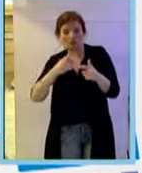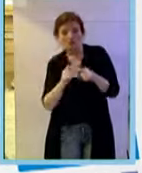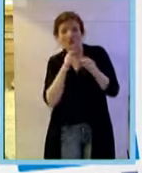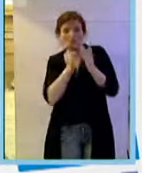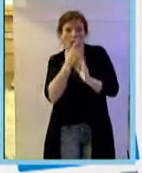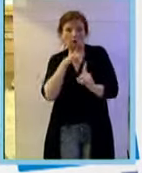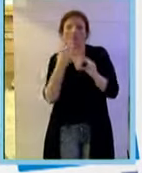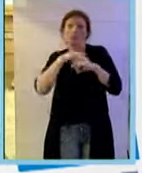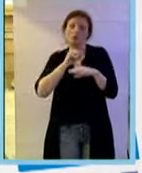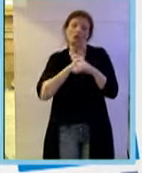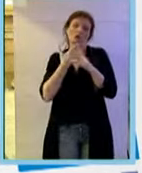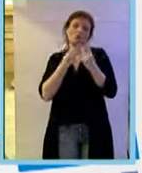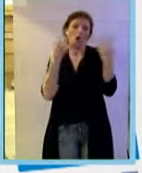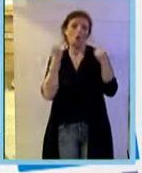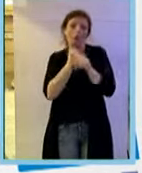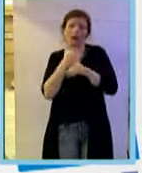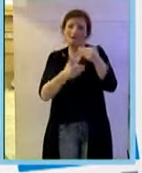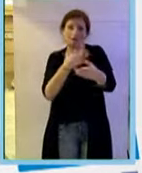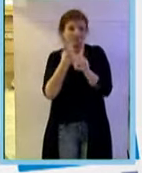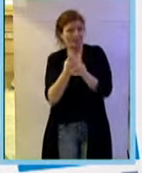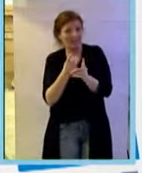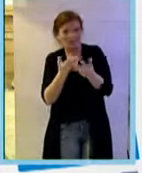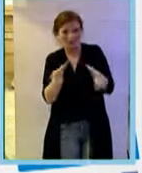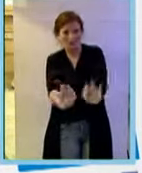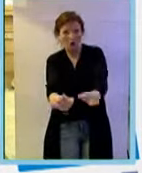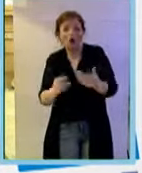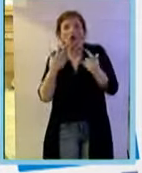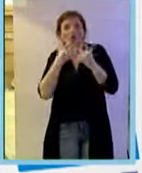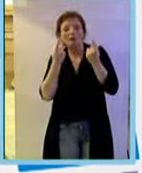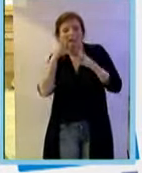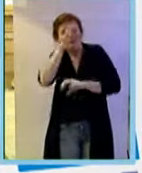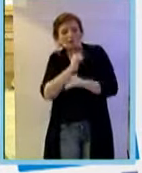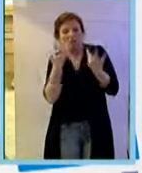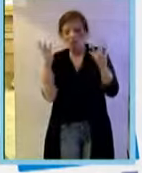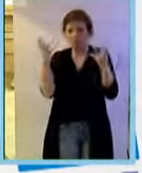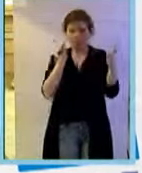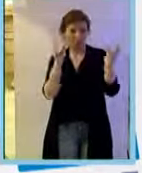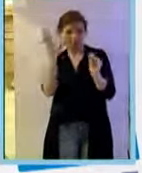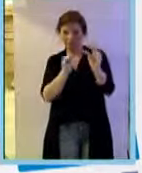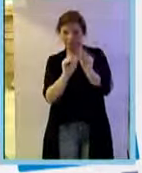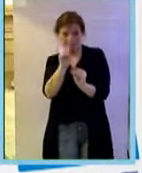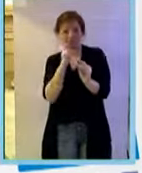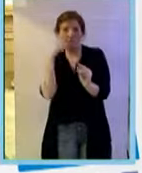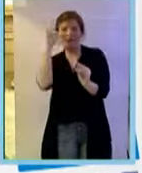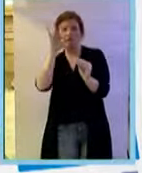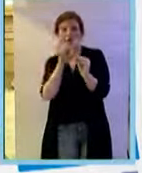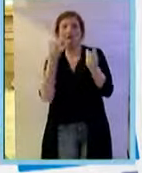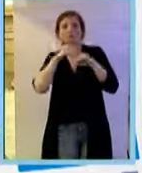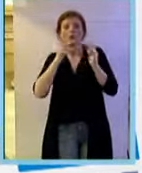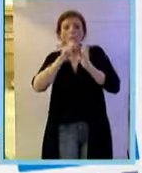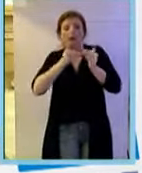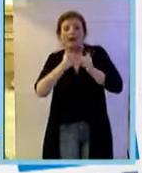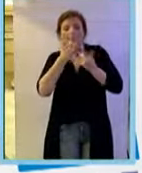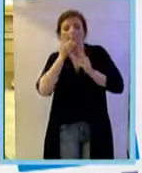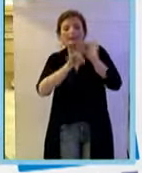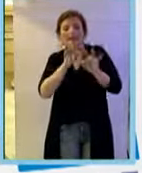moltissimo da lavoro da farsi soprattutto stabilire la combinazione ottimale e la durata della terapia e dulcis in